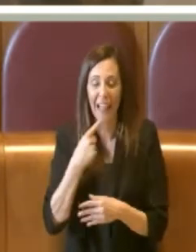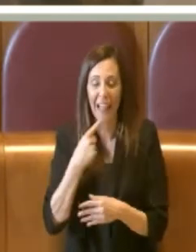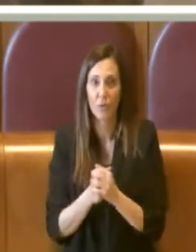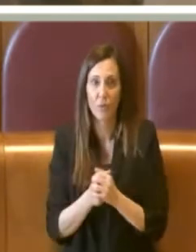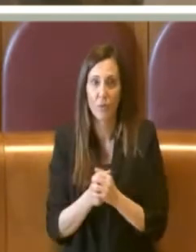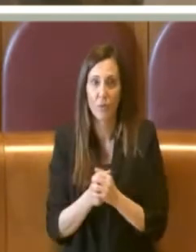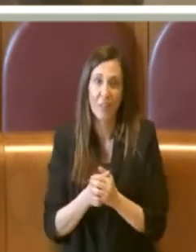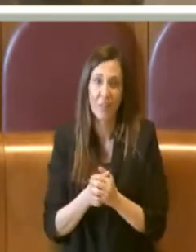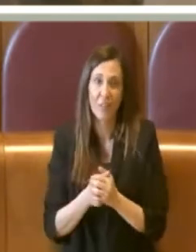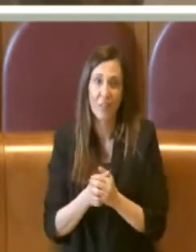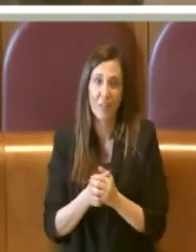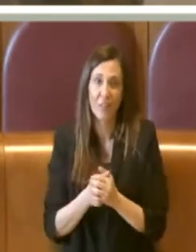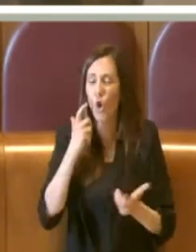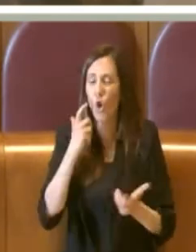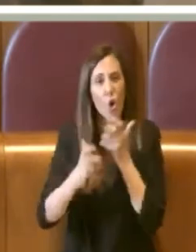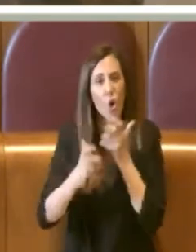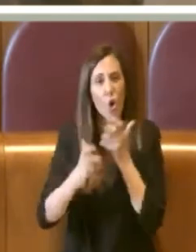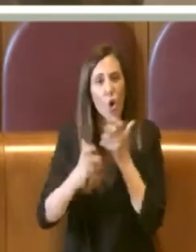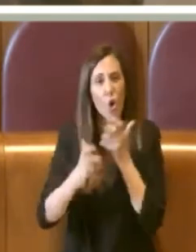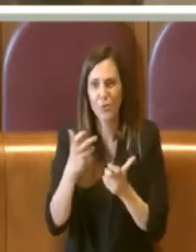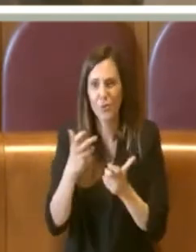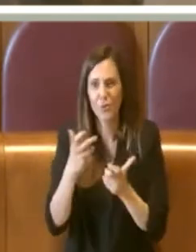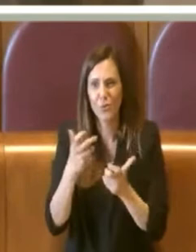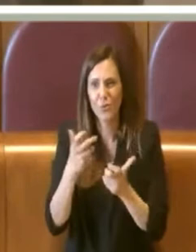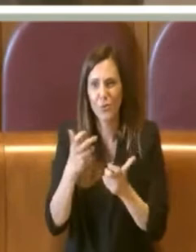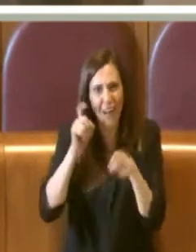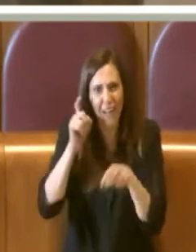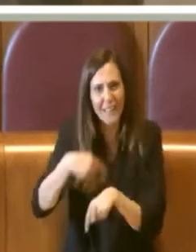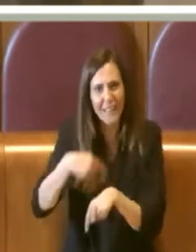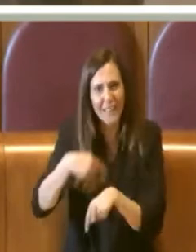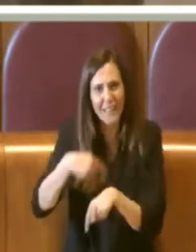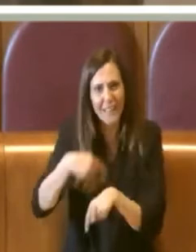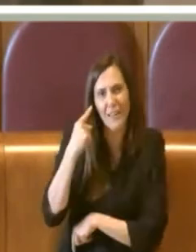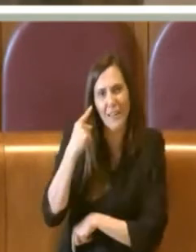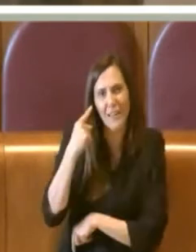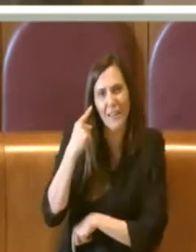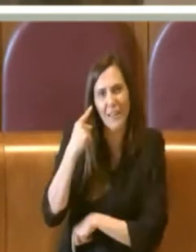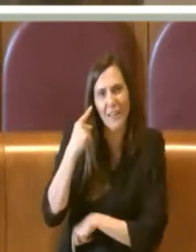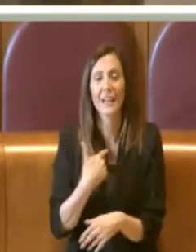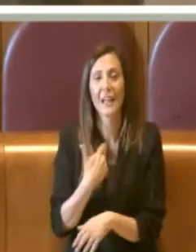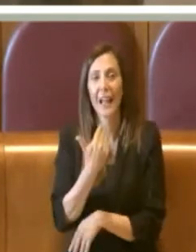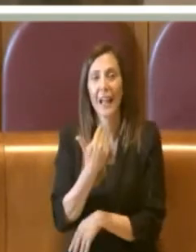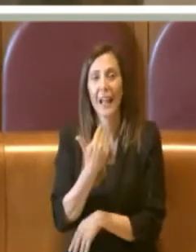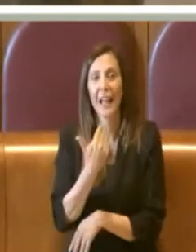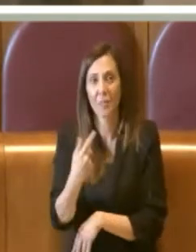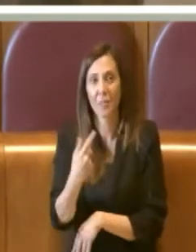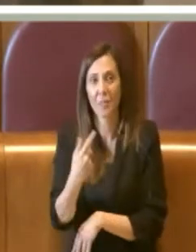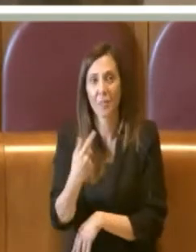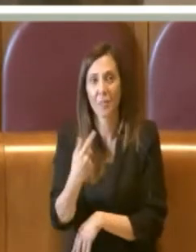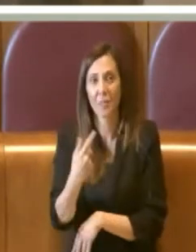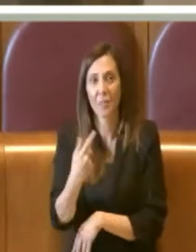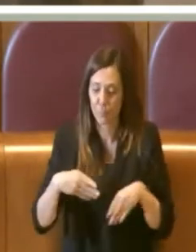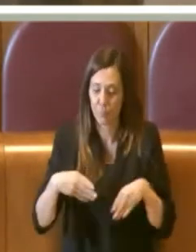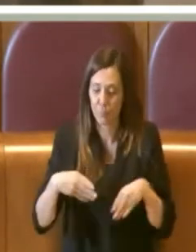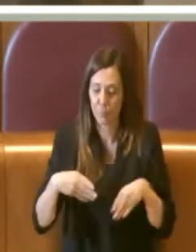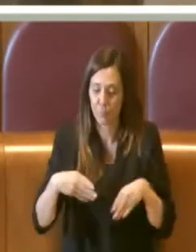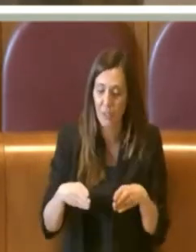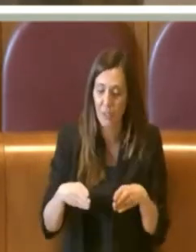veramente fatica a sentire. Grazie Presidente, dicevo sicuramente il percorso di